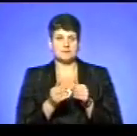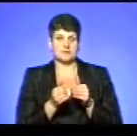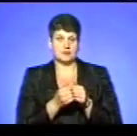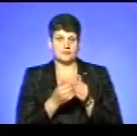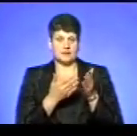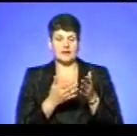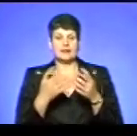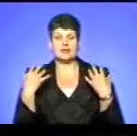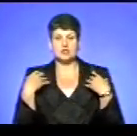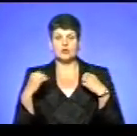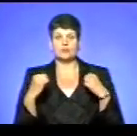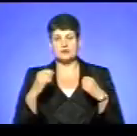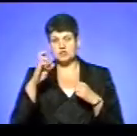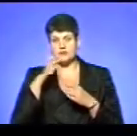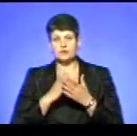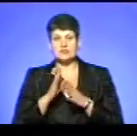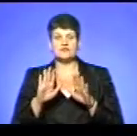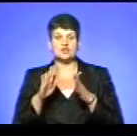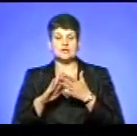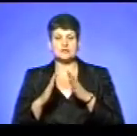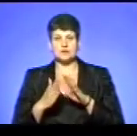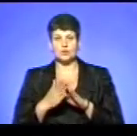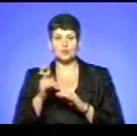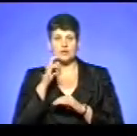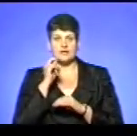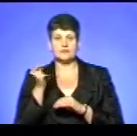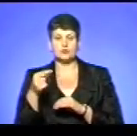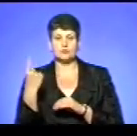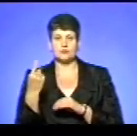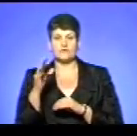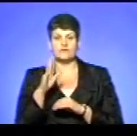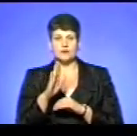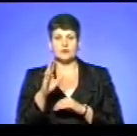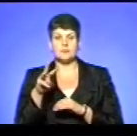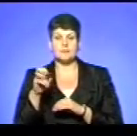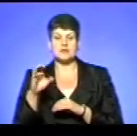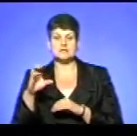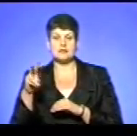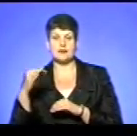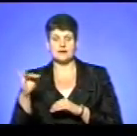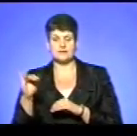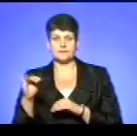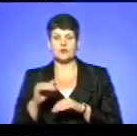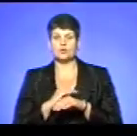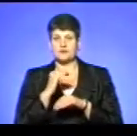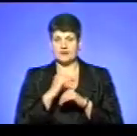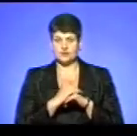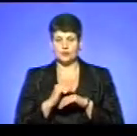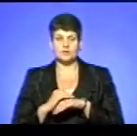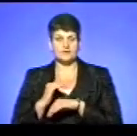начальник управління Державної служби з надзвичайних ситуацій України в Тернопільській області Віктор Маслей. Доброго вечора. Доброго вечора.